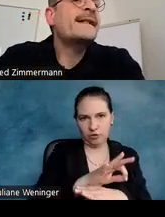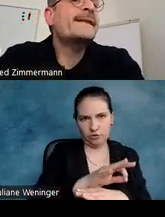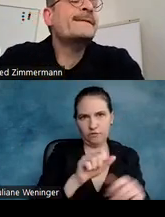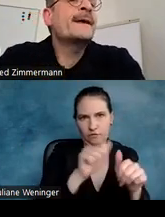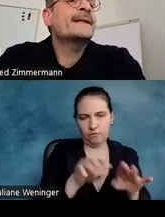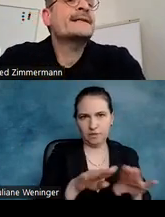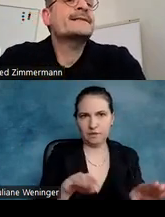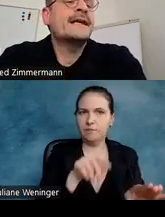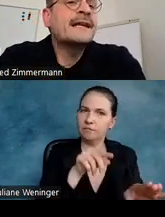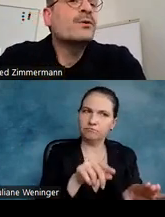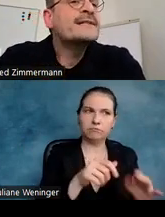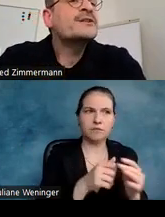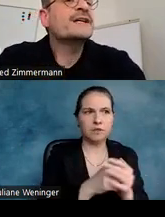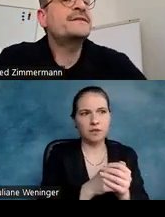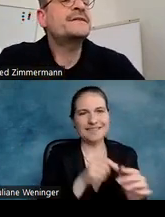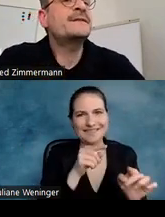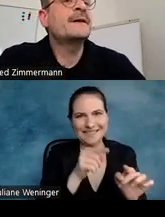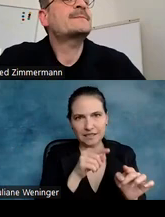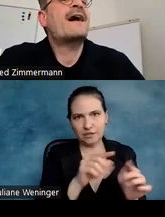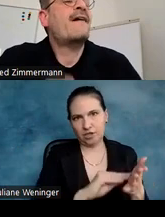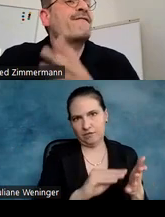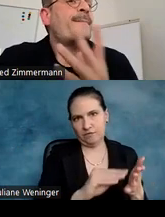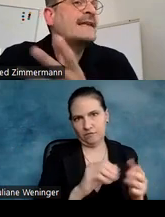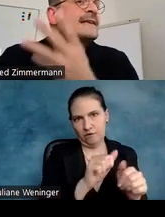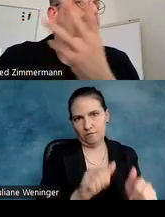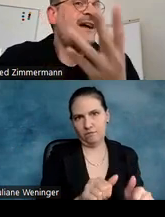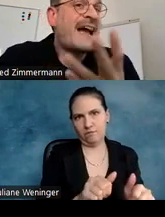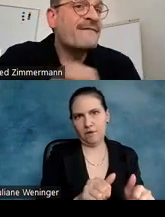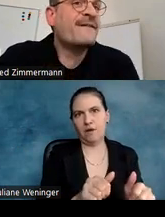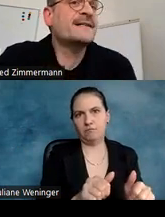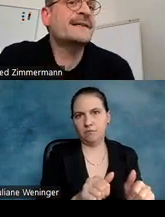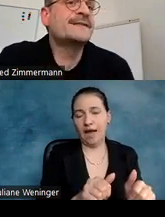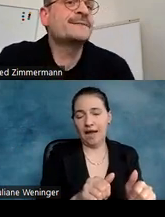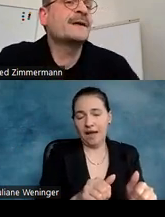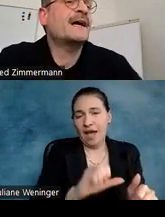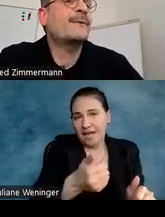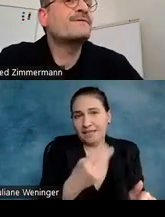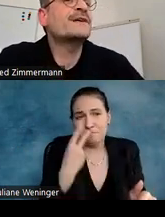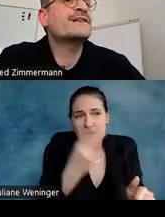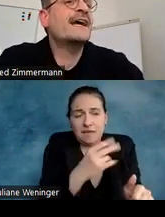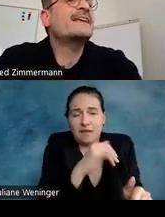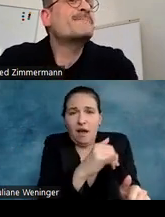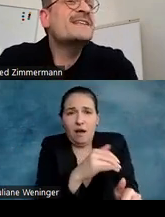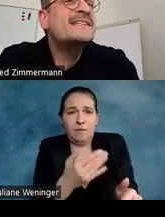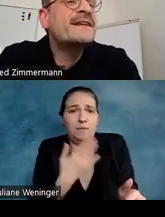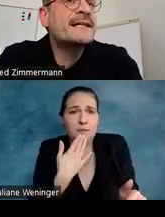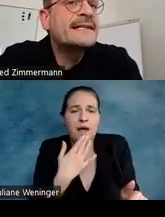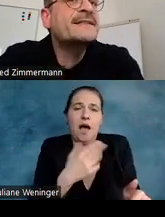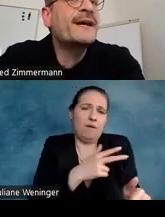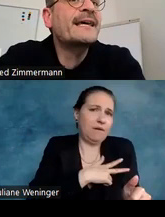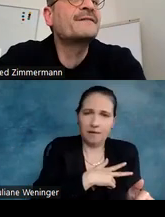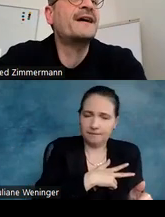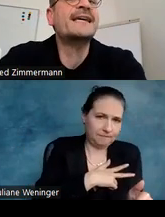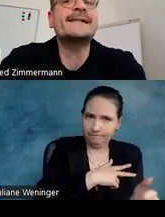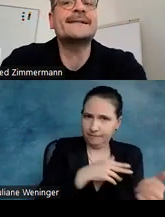festhalten, dass genau diese Schriften zwar vermeintlich einfach sind, aber in Wirklichkeit eben nicht als